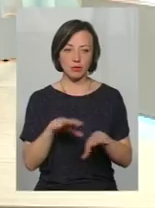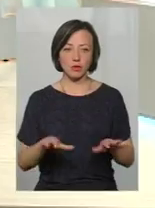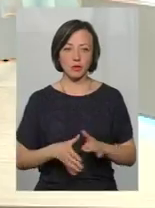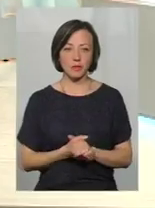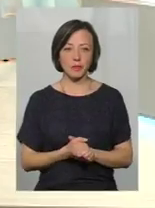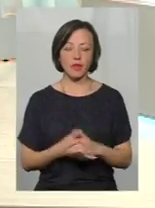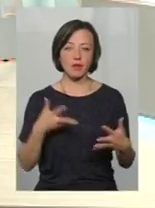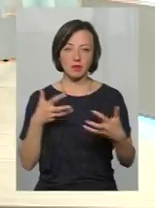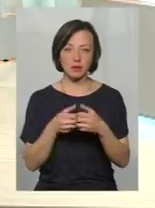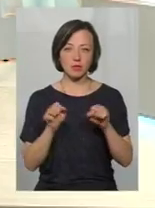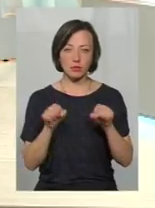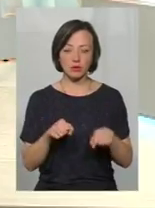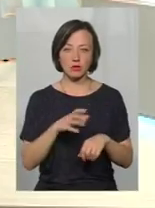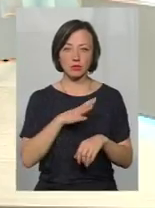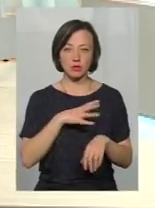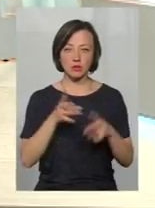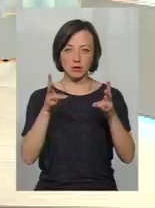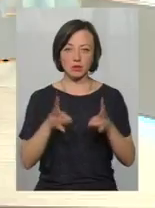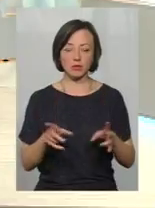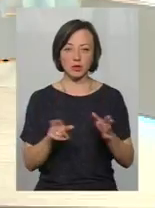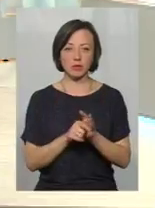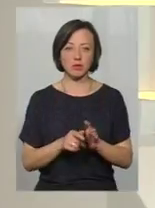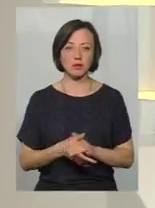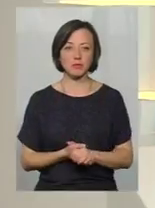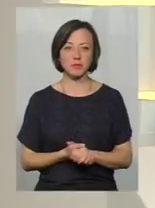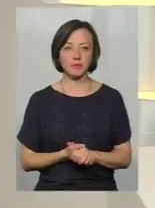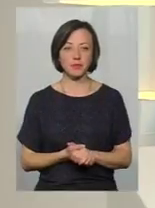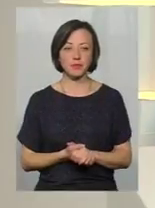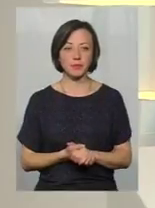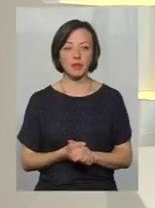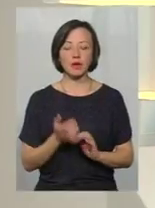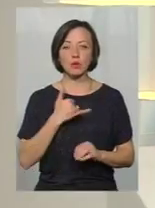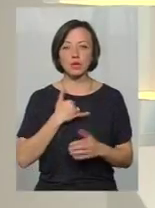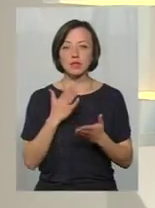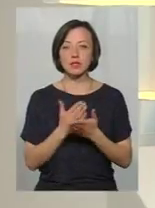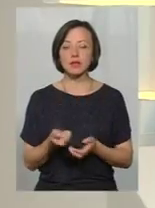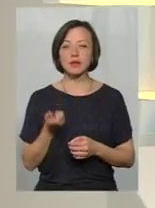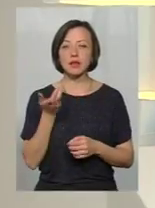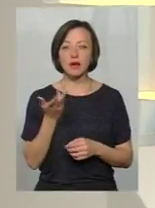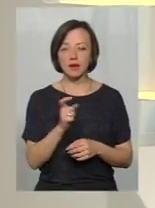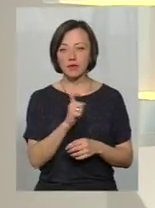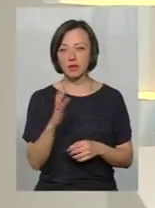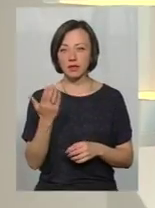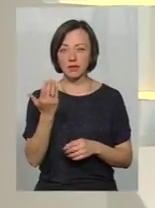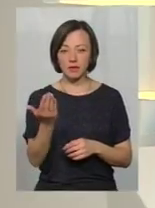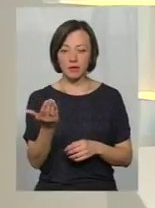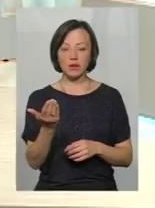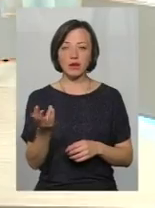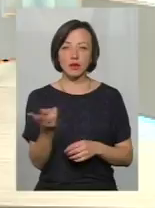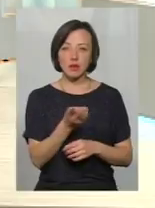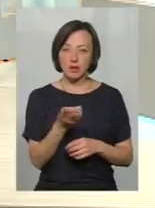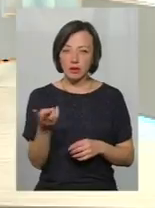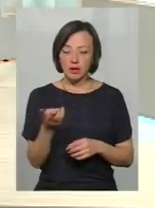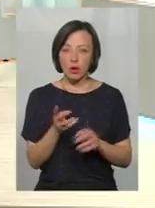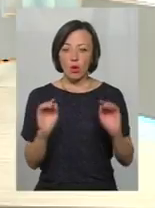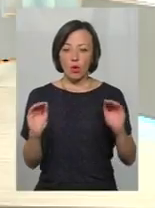Тому що таке зіткнення може реально бути з потерпілими. І в нас ще є декілька хвилин до ефіру. Я хочу, щоб і ви, пане Володимир, пане Романе,